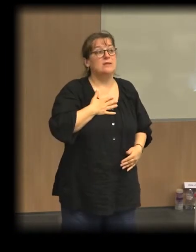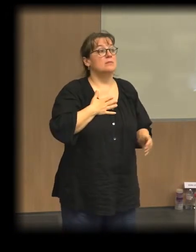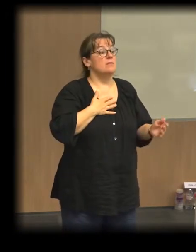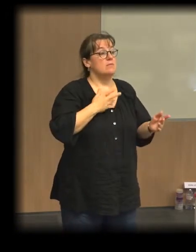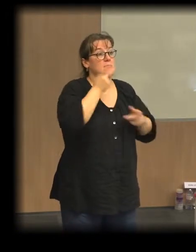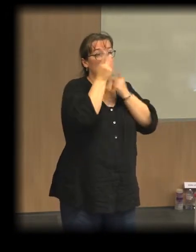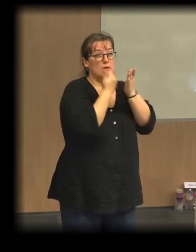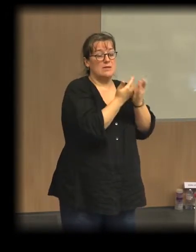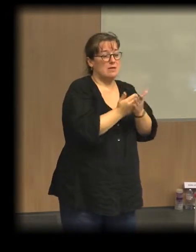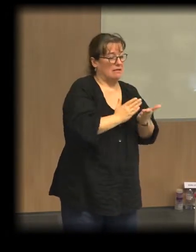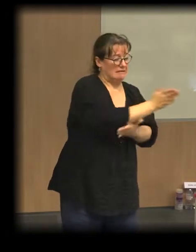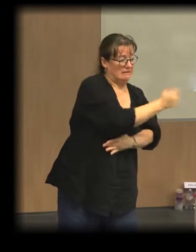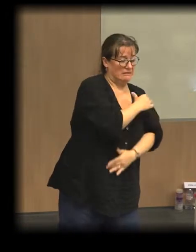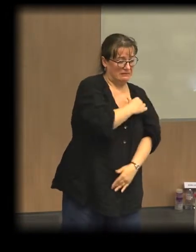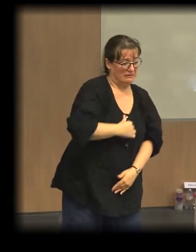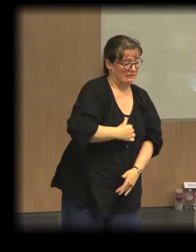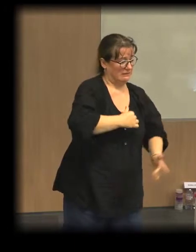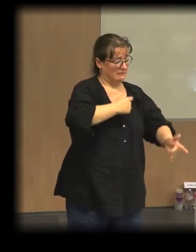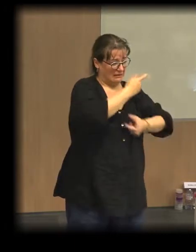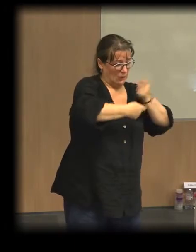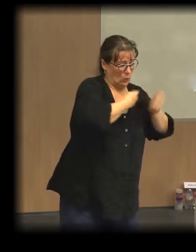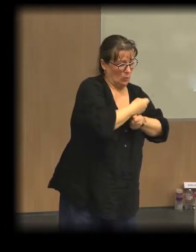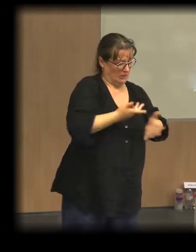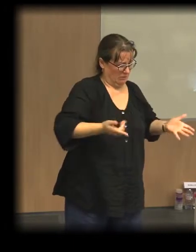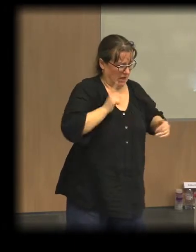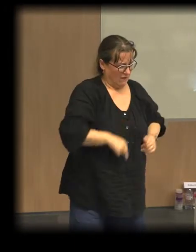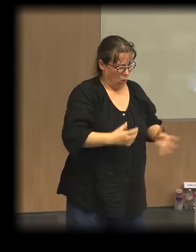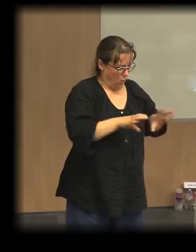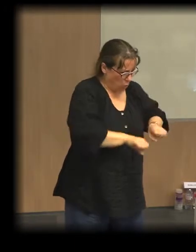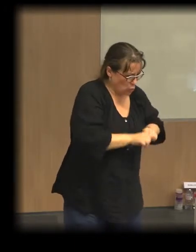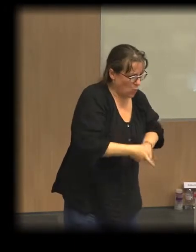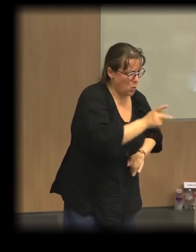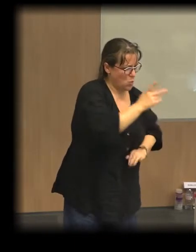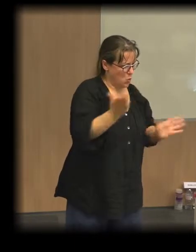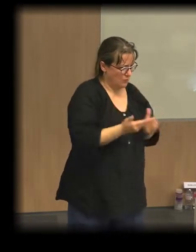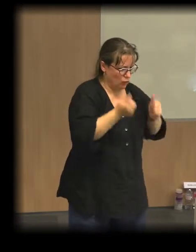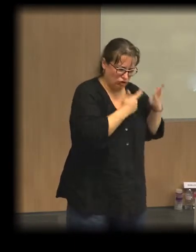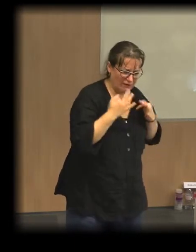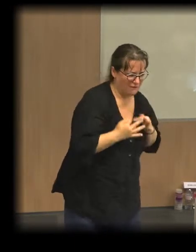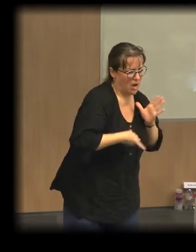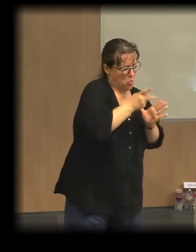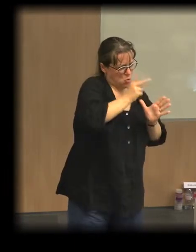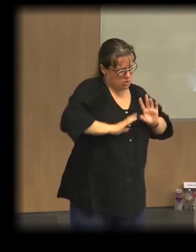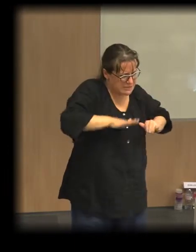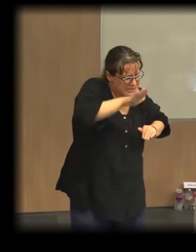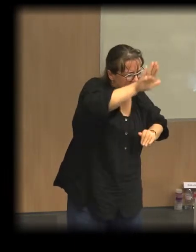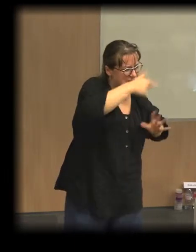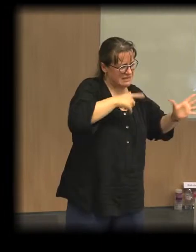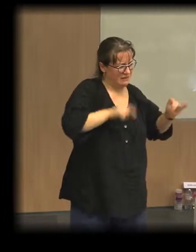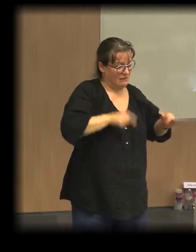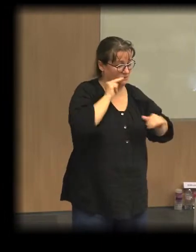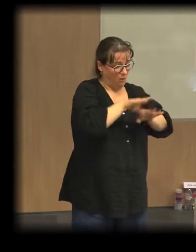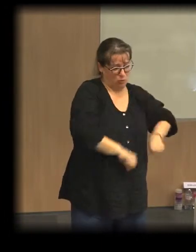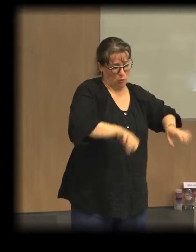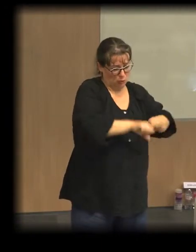scénario très très économique où l'on va essayer d'augmenter le chiffre d'affaires des entités de l'économie sociale et solidaire, on va être